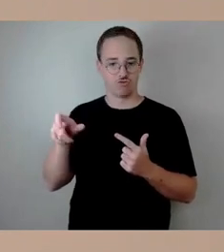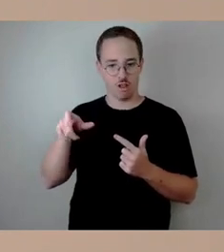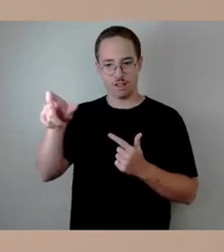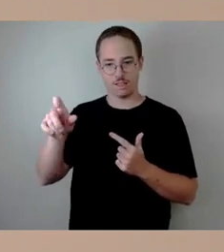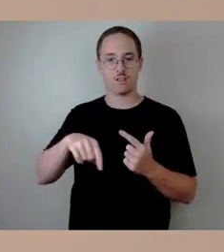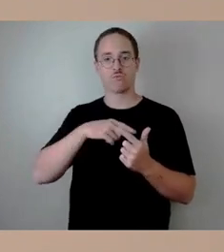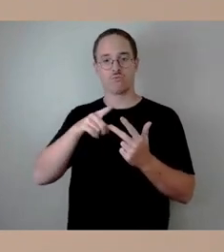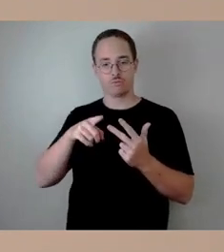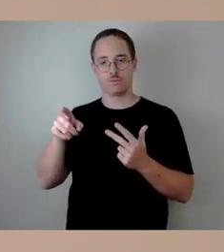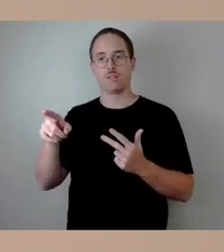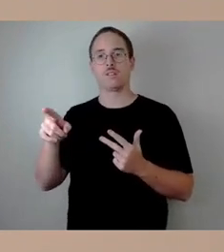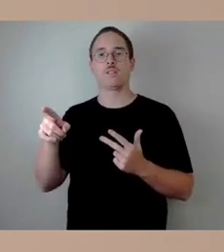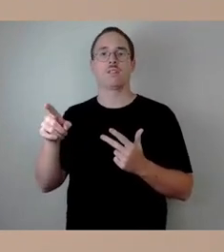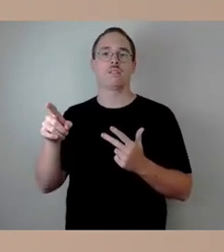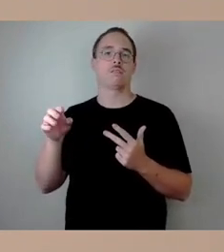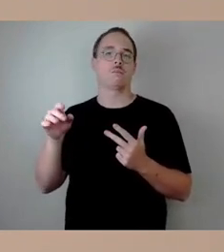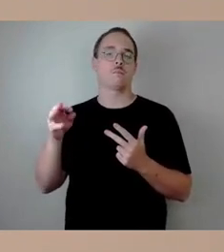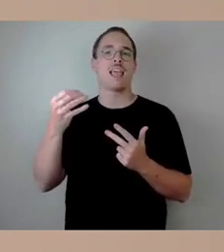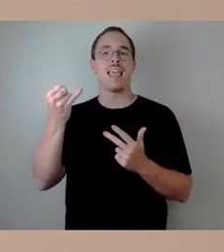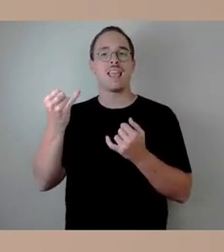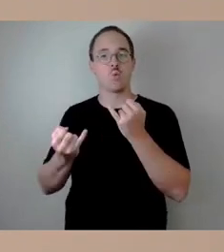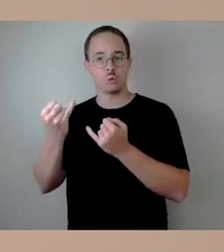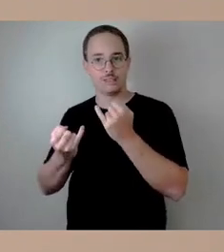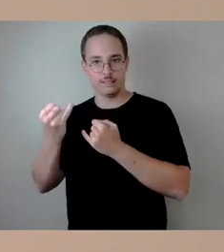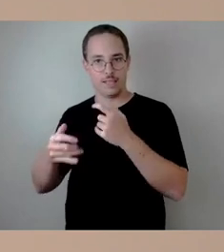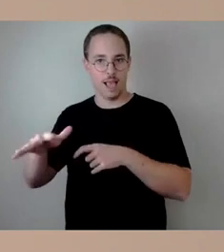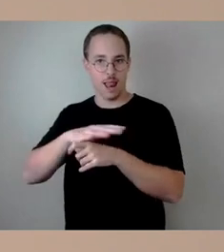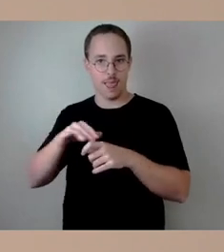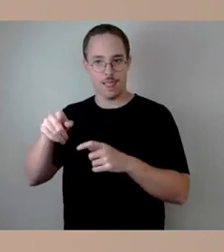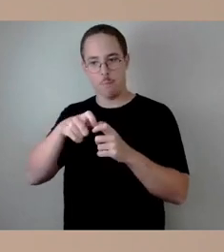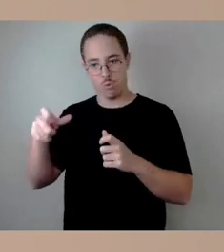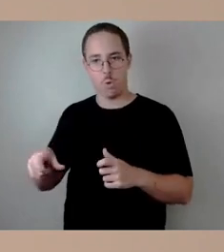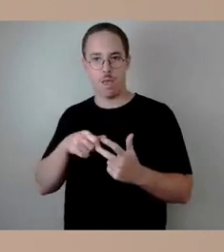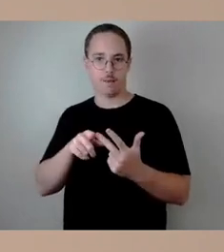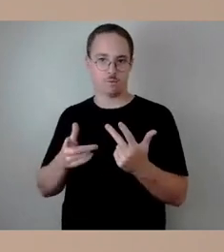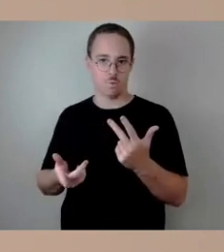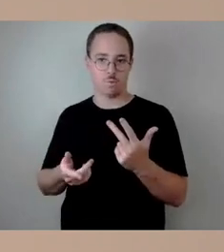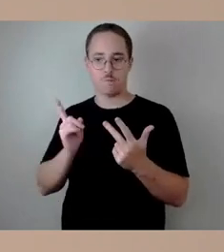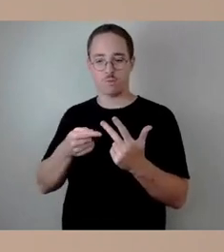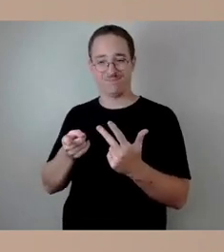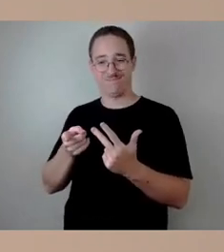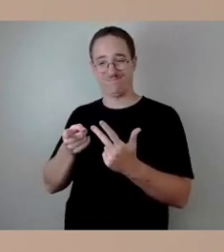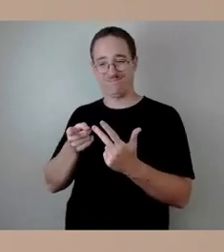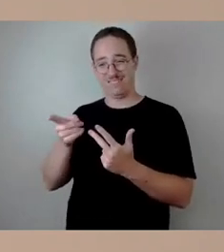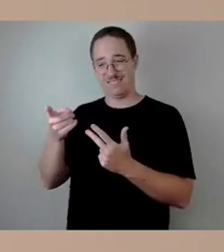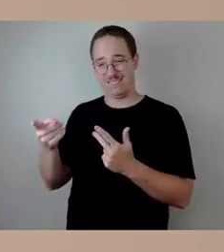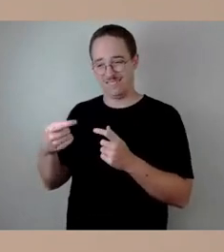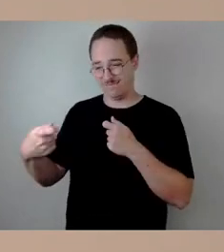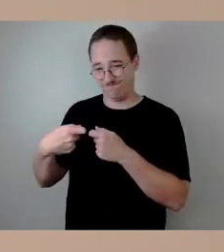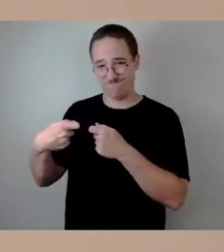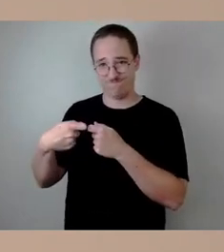alles eng abgestimmt sozusagen mit der Deutschen Bahn erfolgen, Stichwort Eisenbahnkreuzungsgesetz